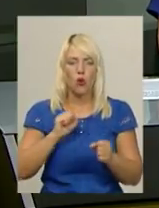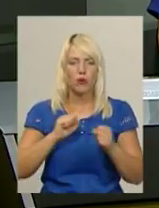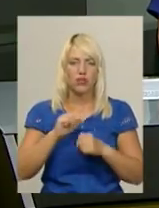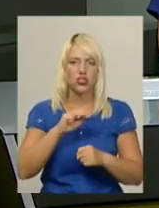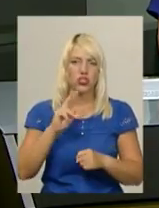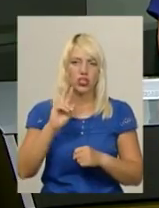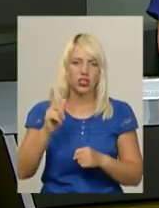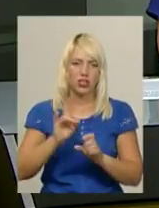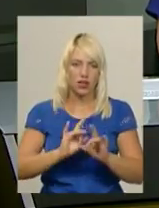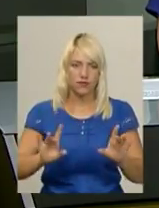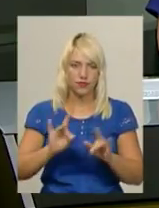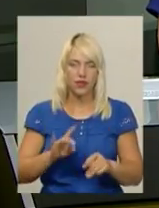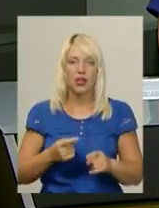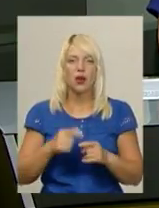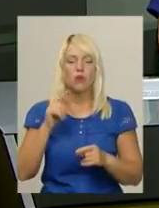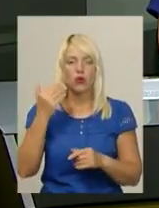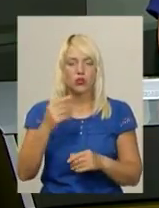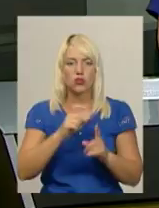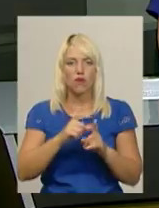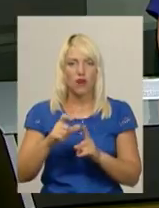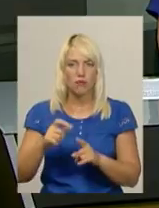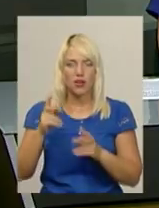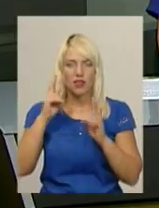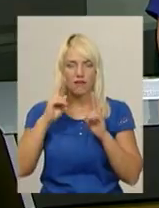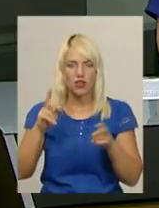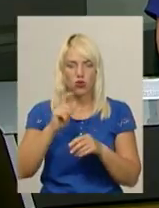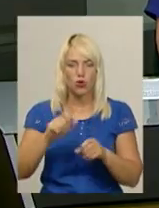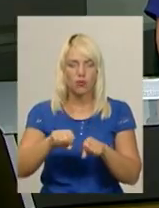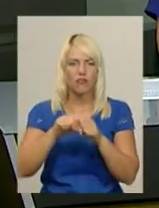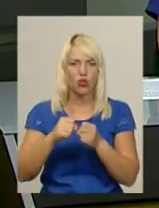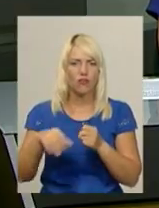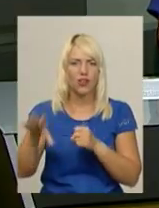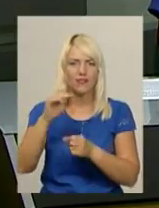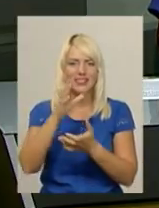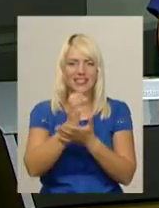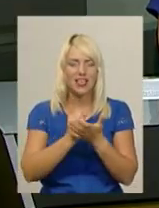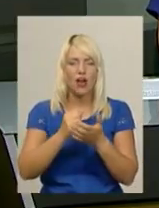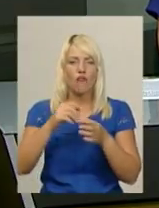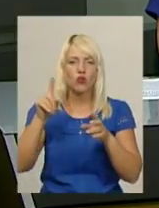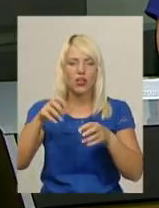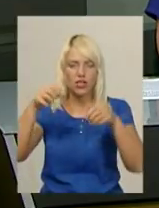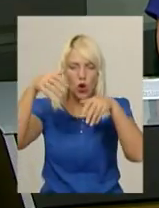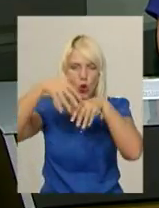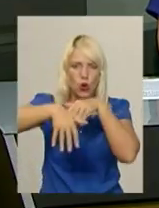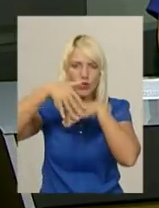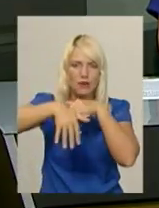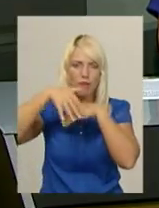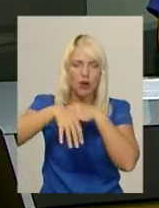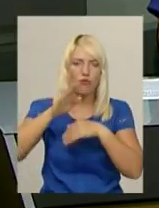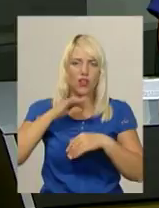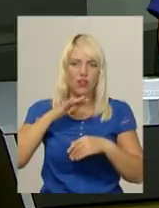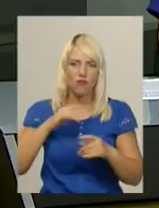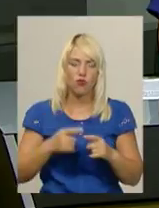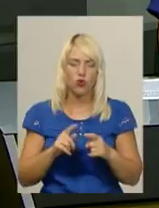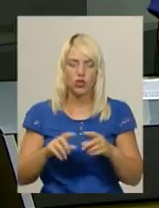господарства міста Василь Новачок. За його словами, невідомі відламали усі фурсунки, які розпилювали воду, кран і трубу подачі води,